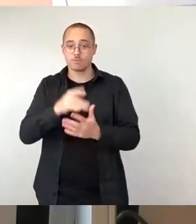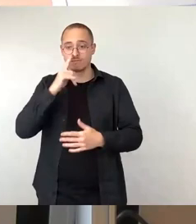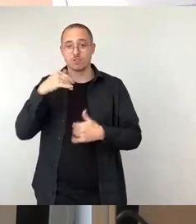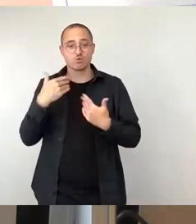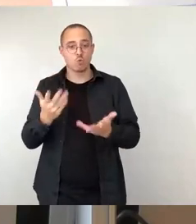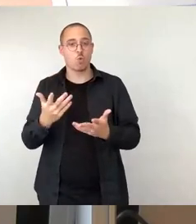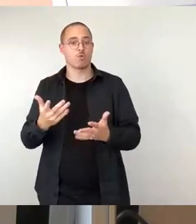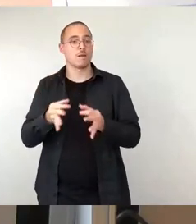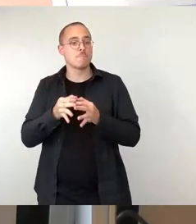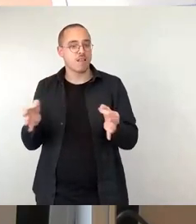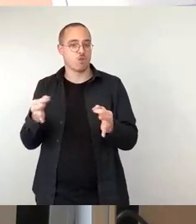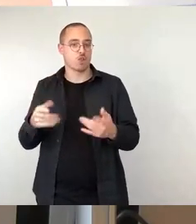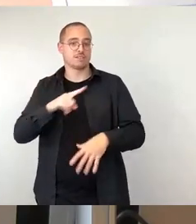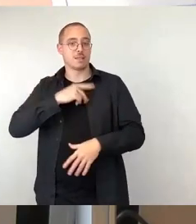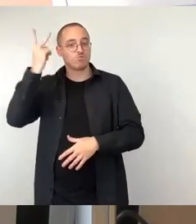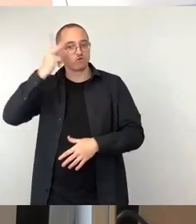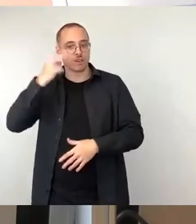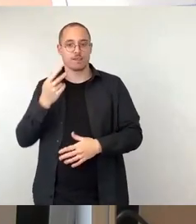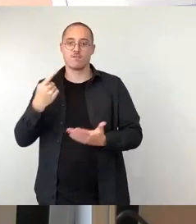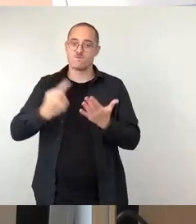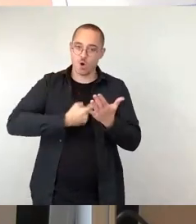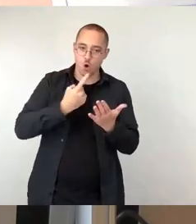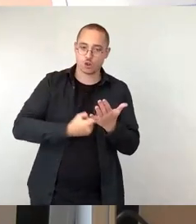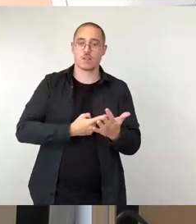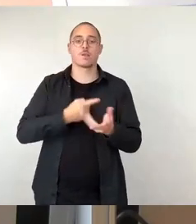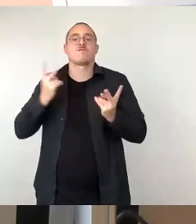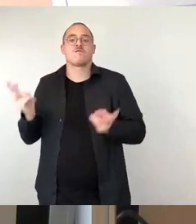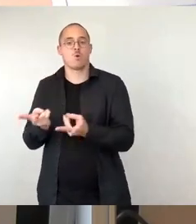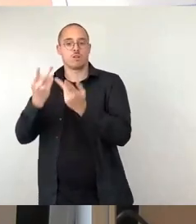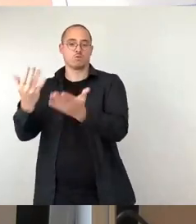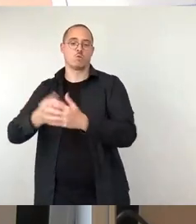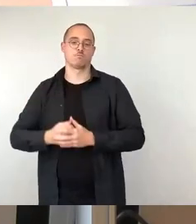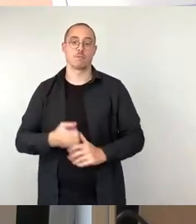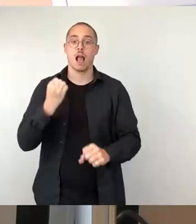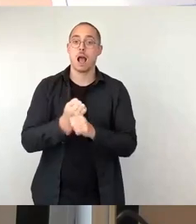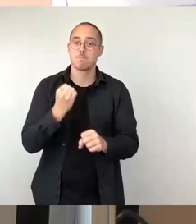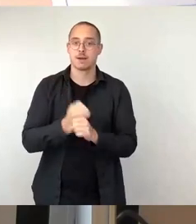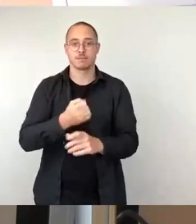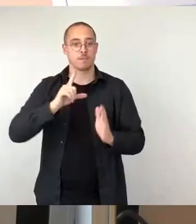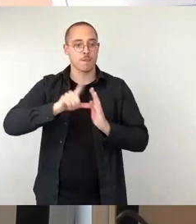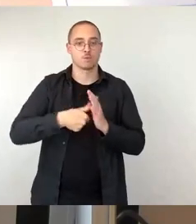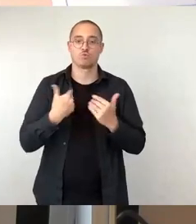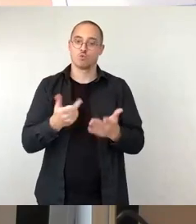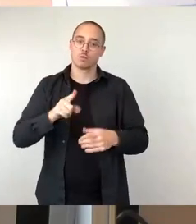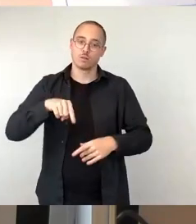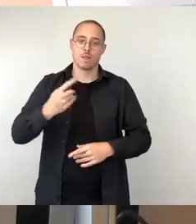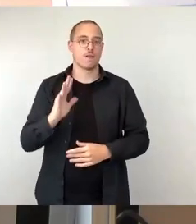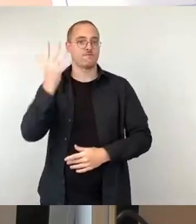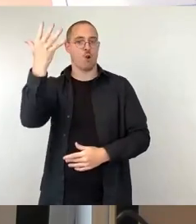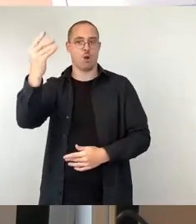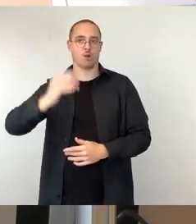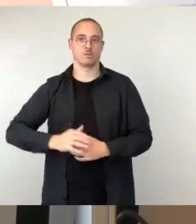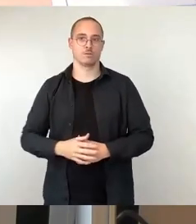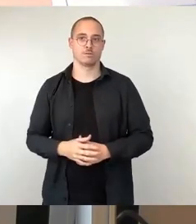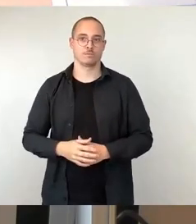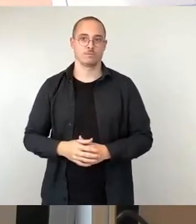erfolgt. Arbeit und Leistung sind der wesentliche Faktor für Erfolg. Eine Überforderung, wie sie jedoch derzeit bei